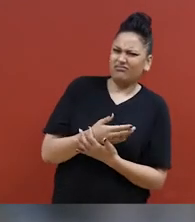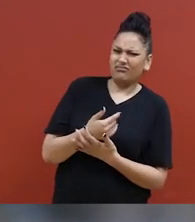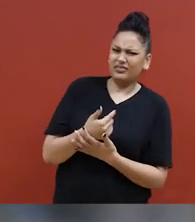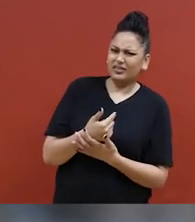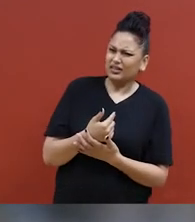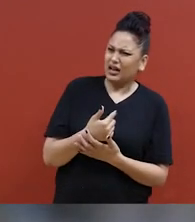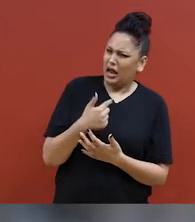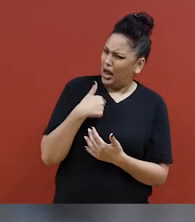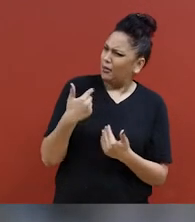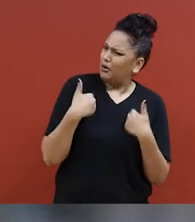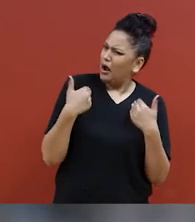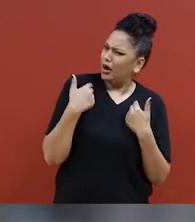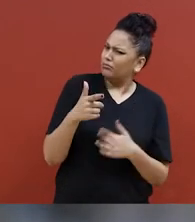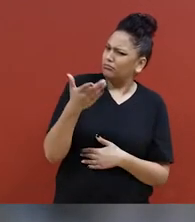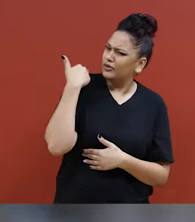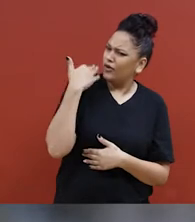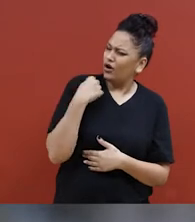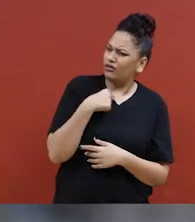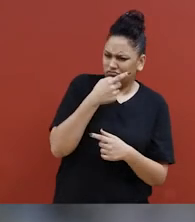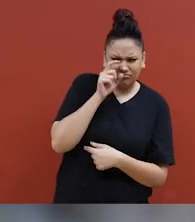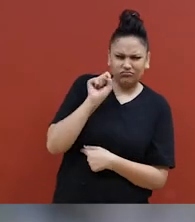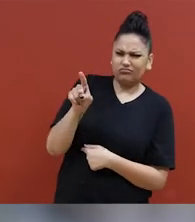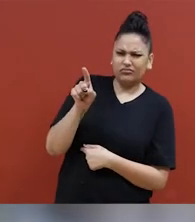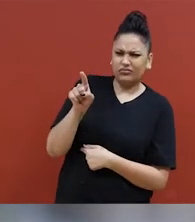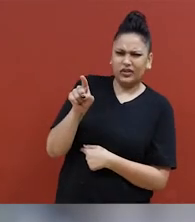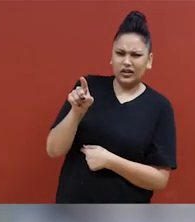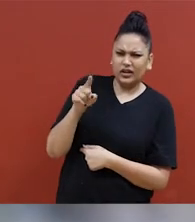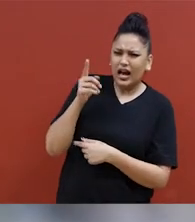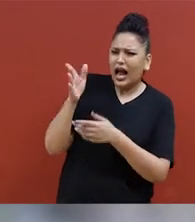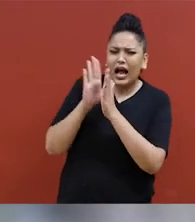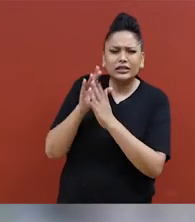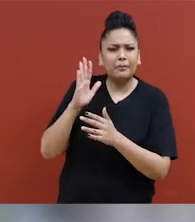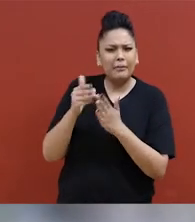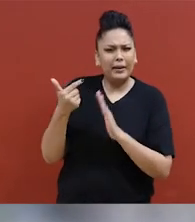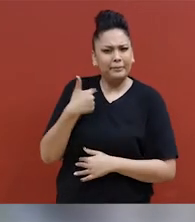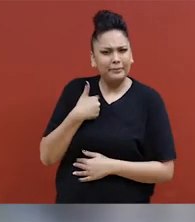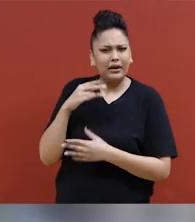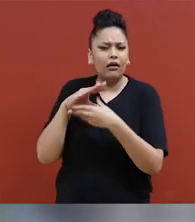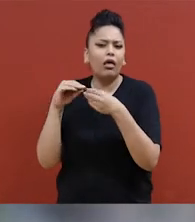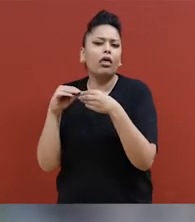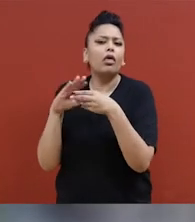J'étais jeune, mais j'ai regardé la personne et j'ai commencé à répondre aux questions.